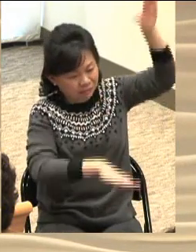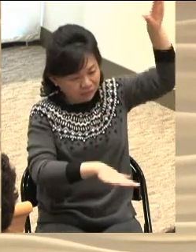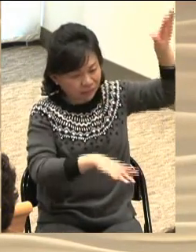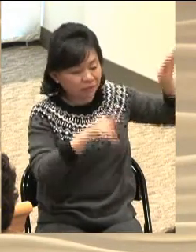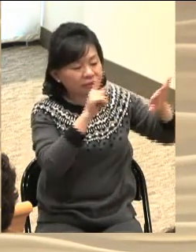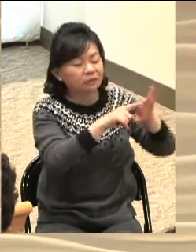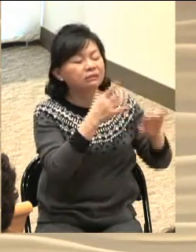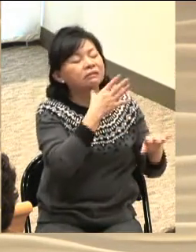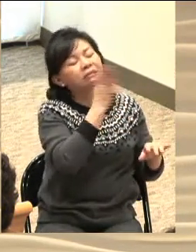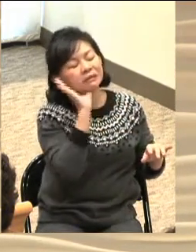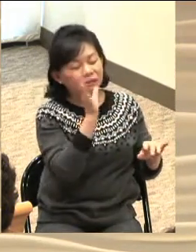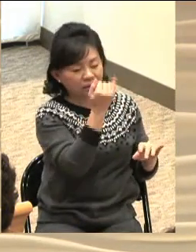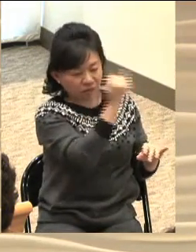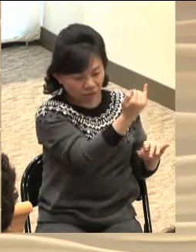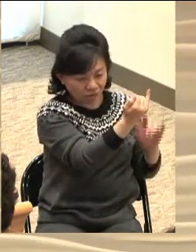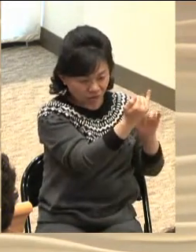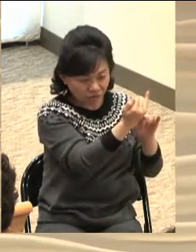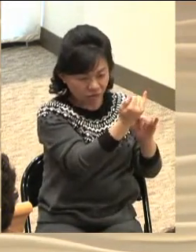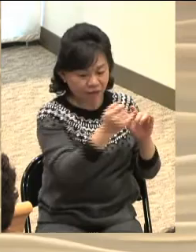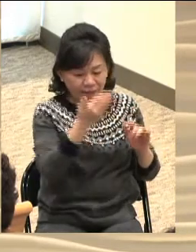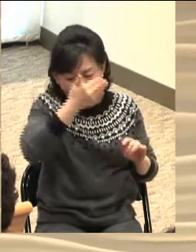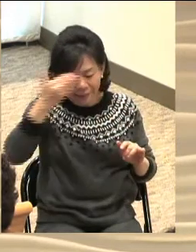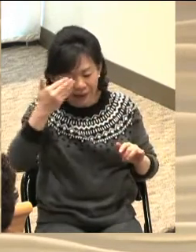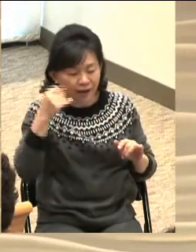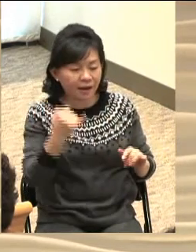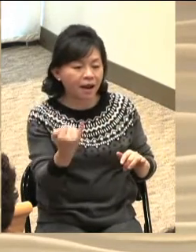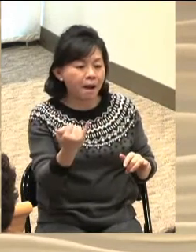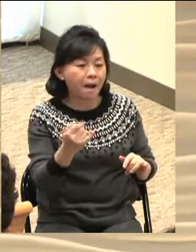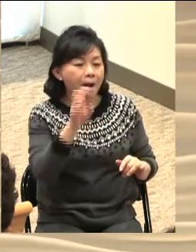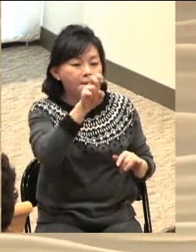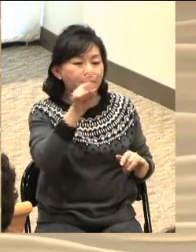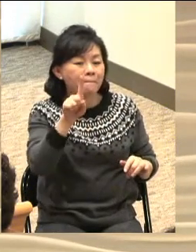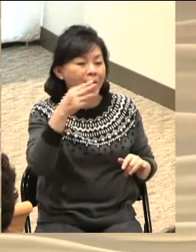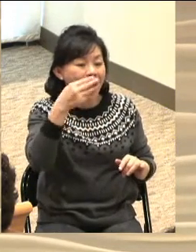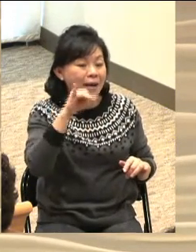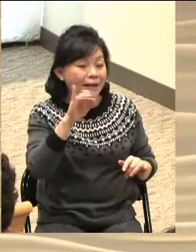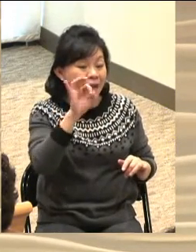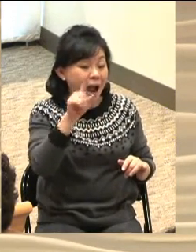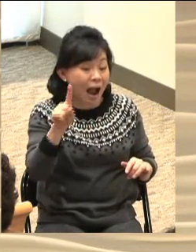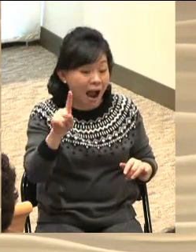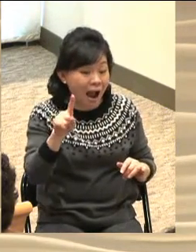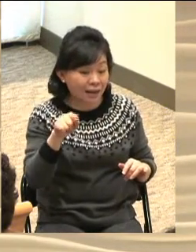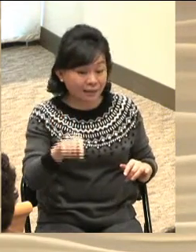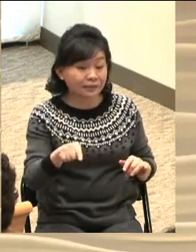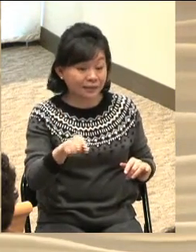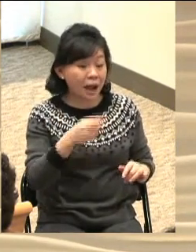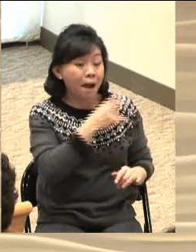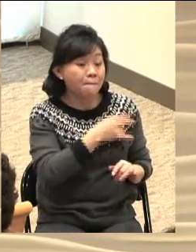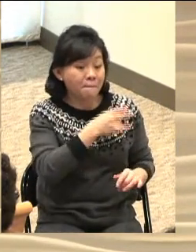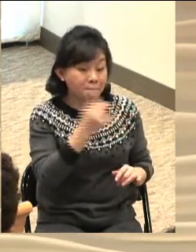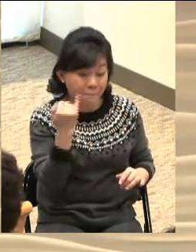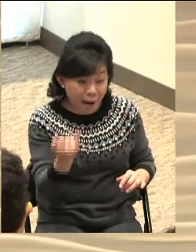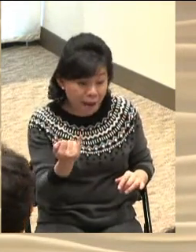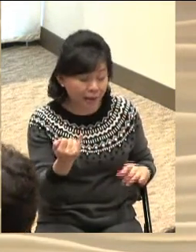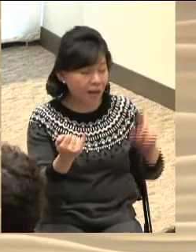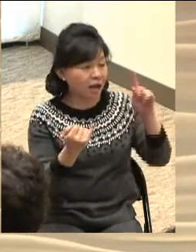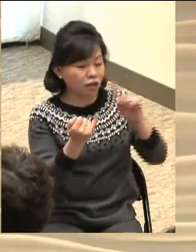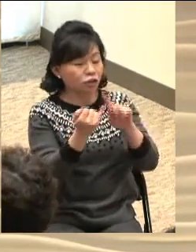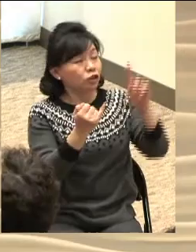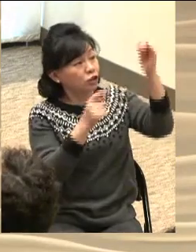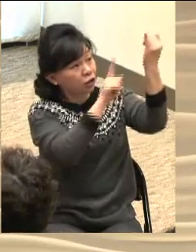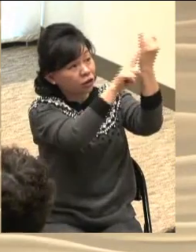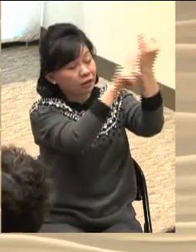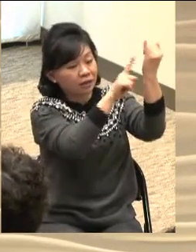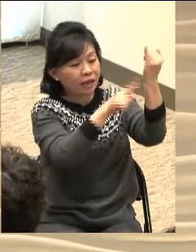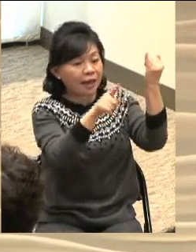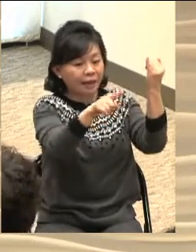경험이 없습니다만 오늘 본문에서는 아주 중요한 경험을 공유하면서 또 말할 수